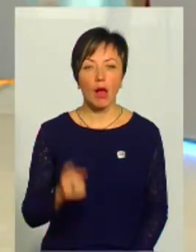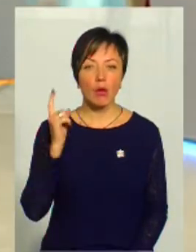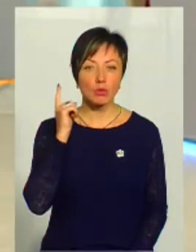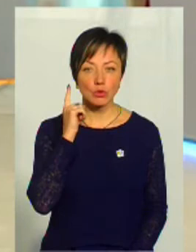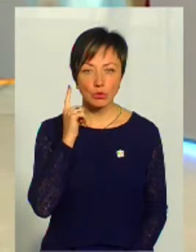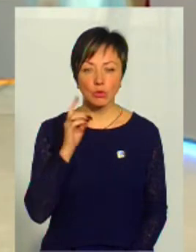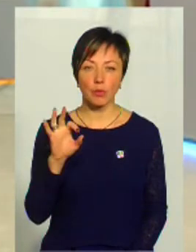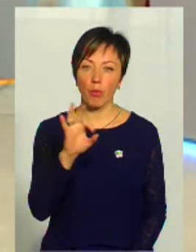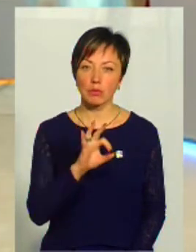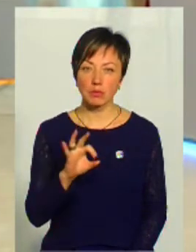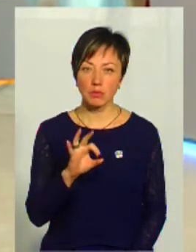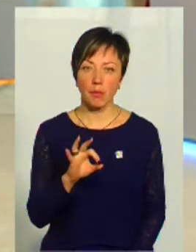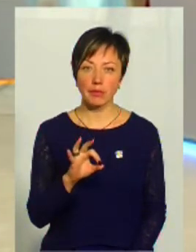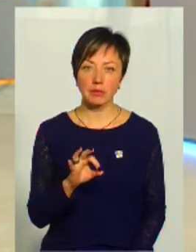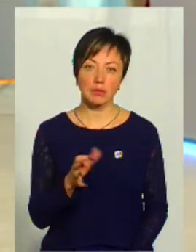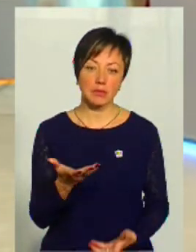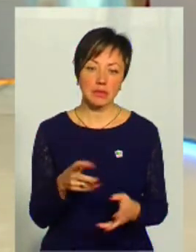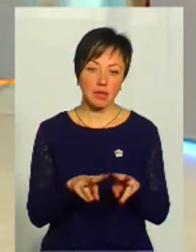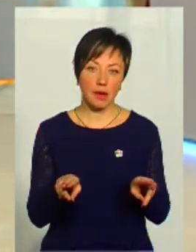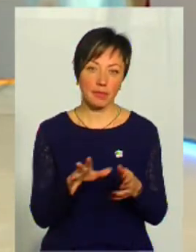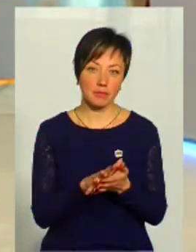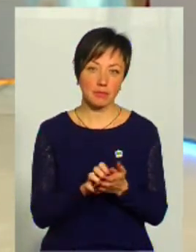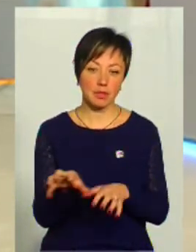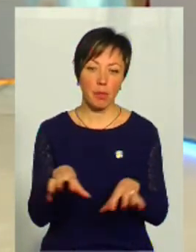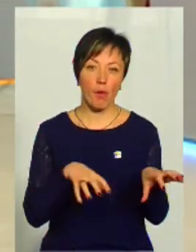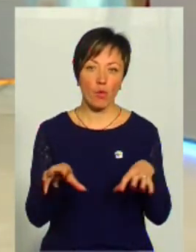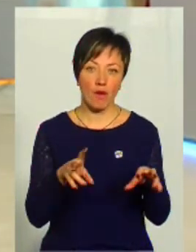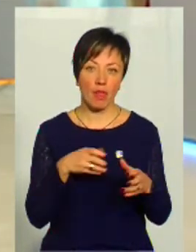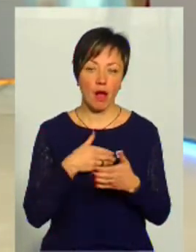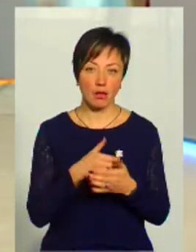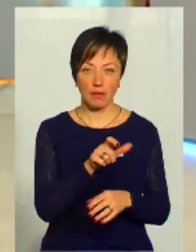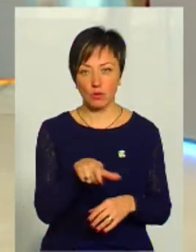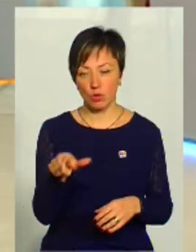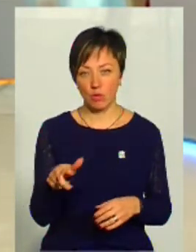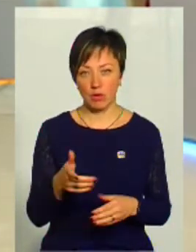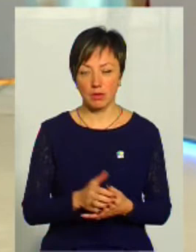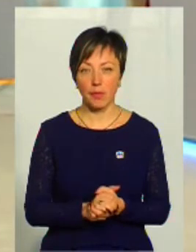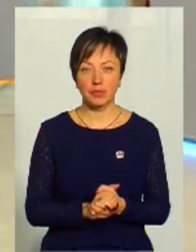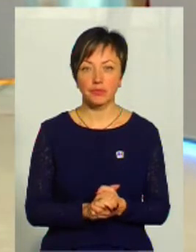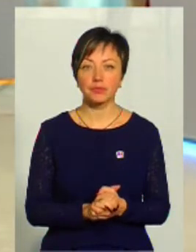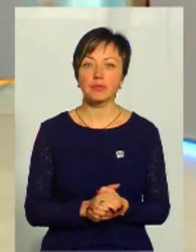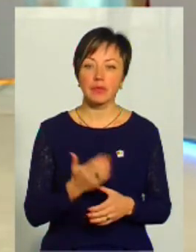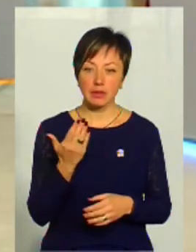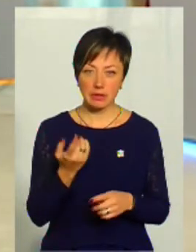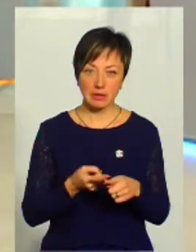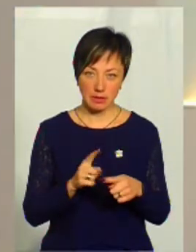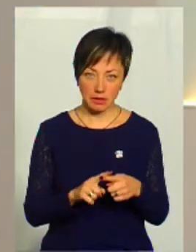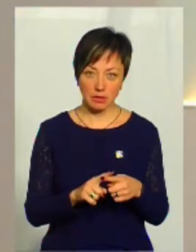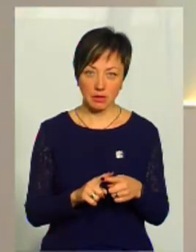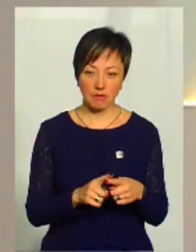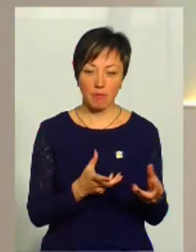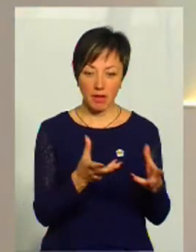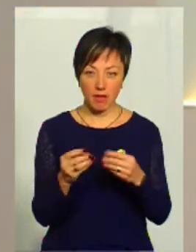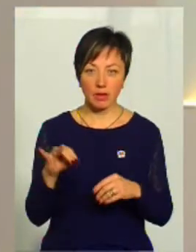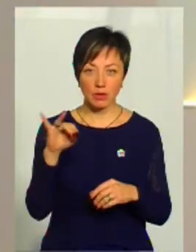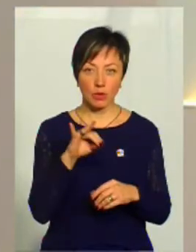Почула власне про таке собі спекулювання на активності громадській. Альо, позначаються такі